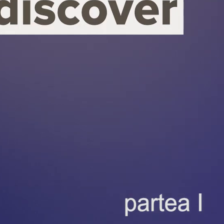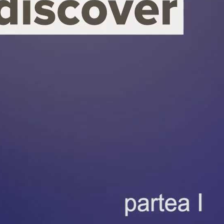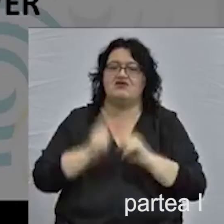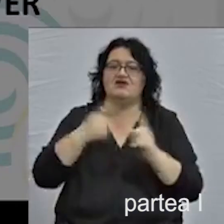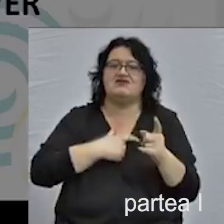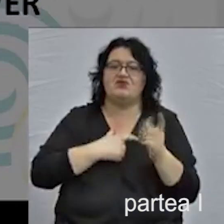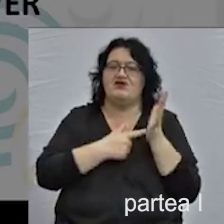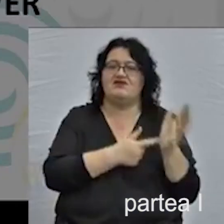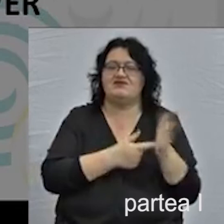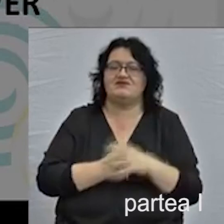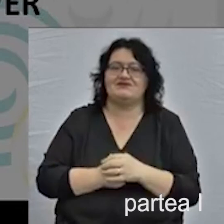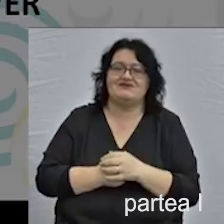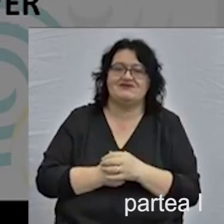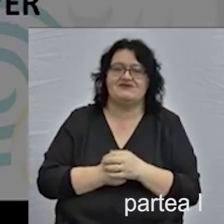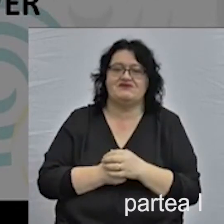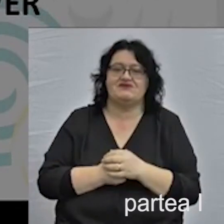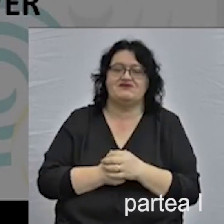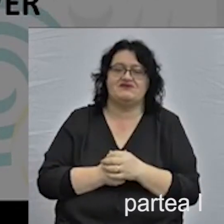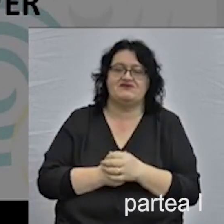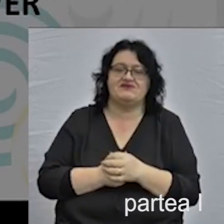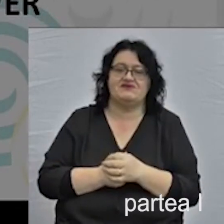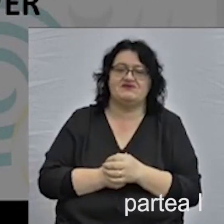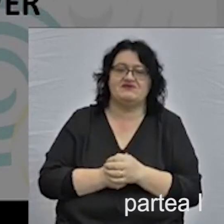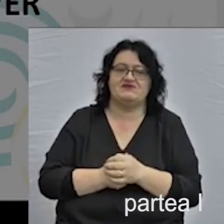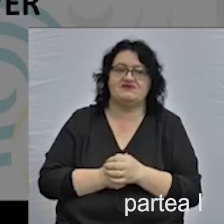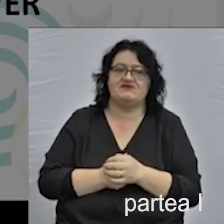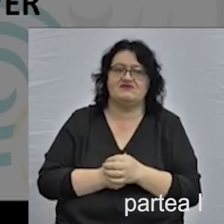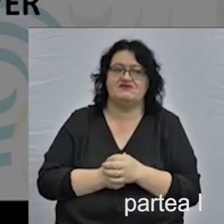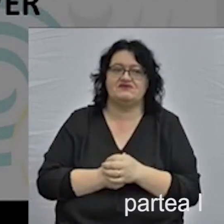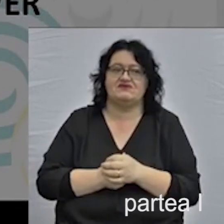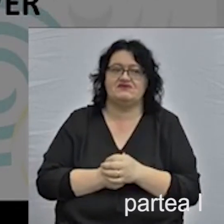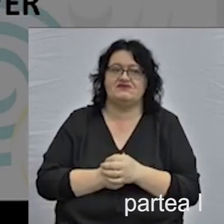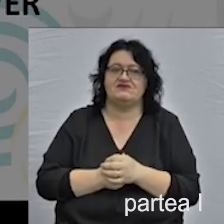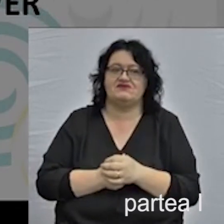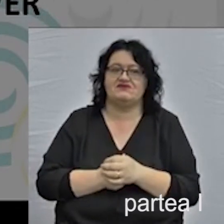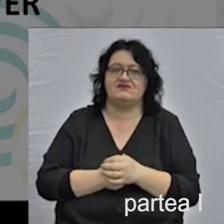dacă se poate să... Da, din păcate nu se vede.